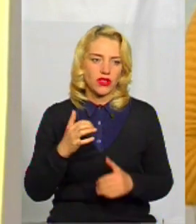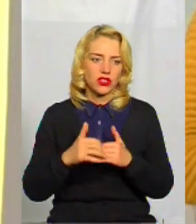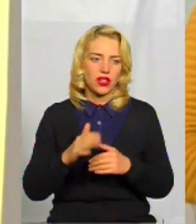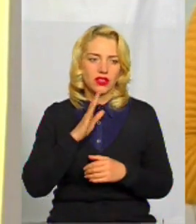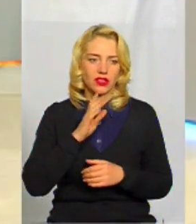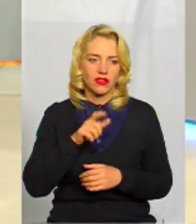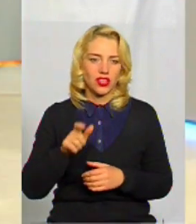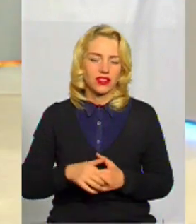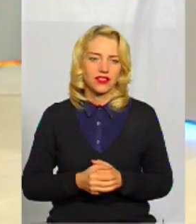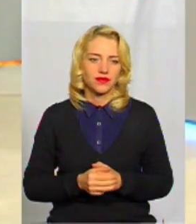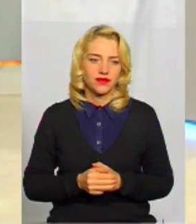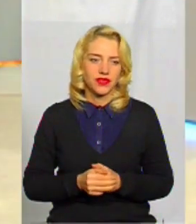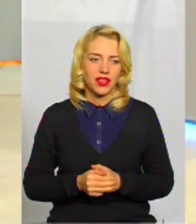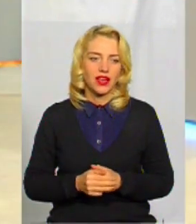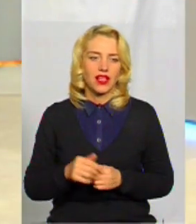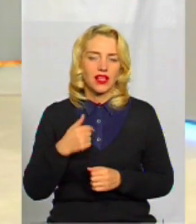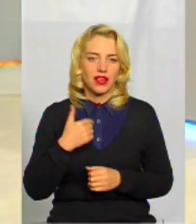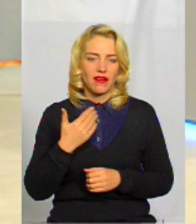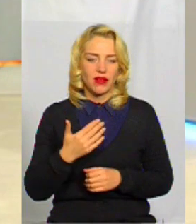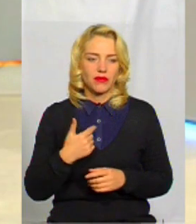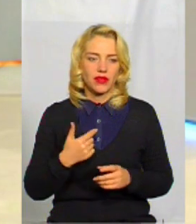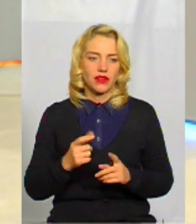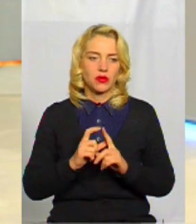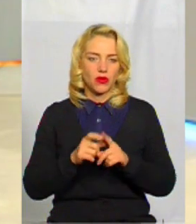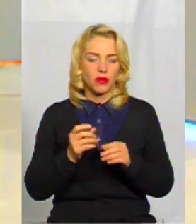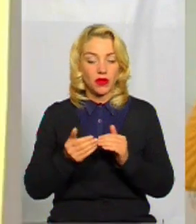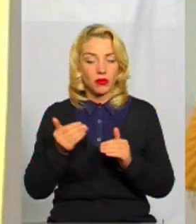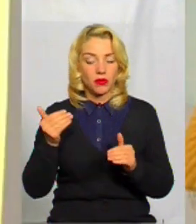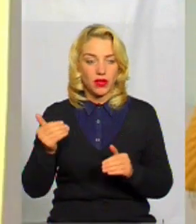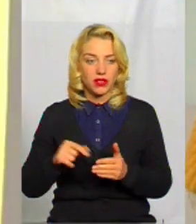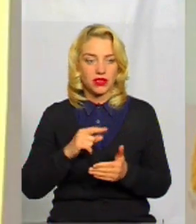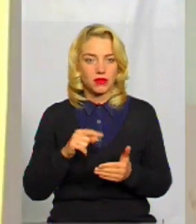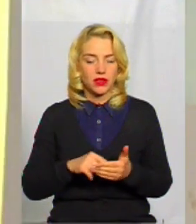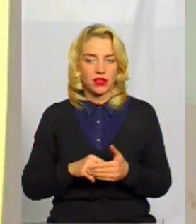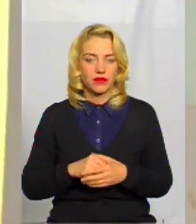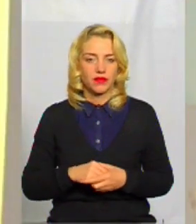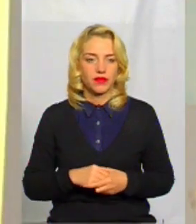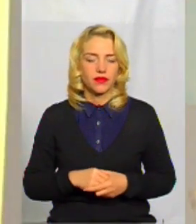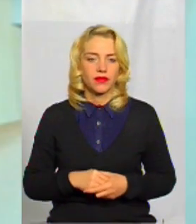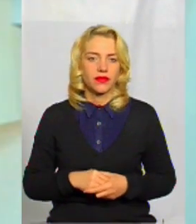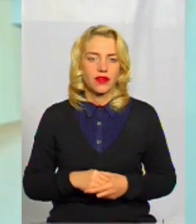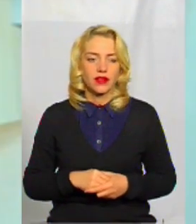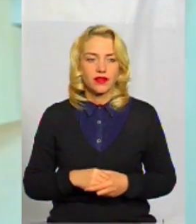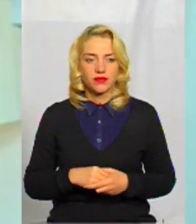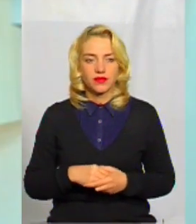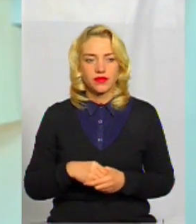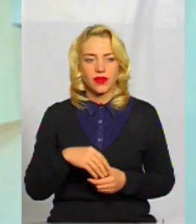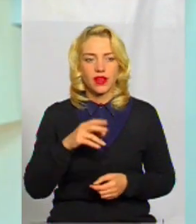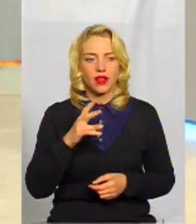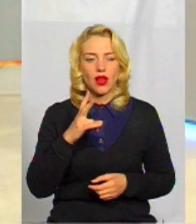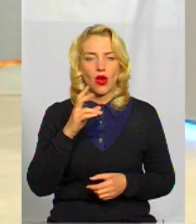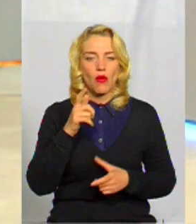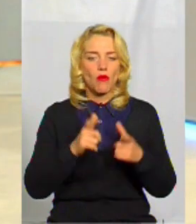Не знаю, хто перший відповість, правда? Я, мабуть, ще відповім на ваше попереднє запитання, тому що я швиденько запитала у колег, на молокозавод ходили у Хмельницьку. на